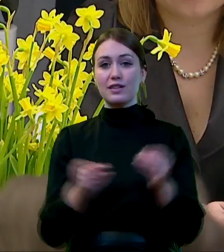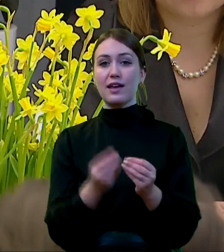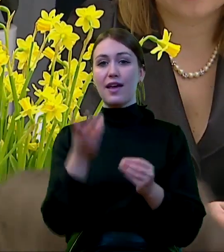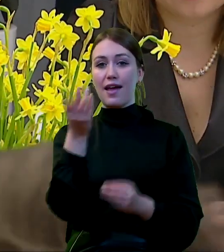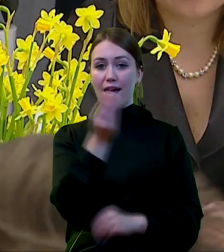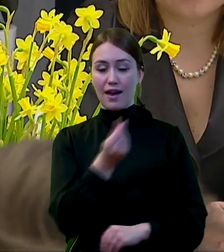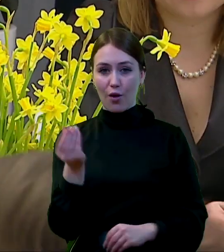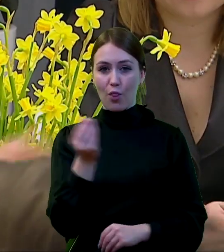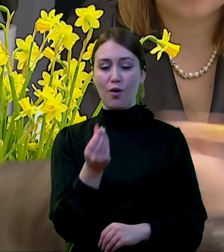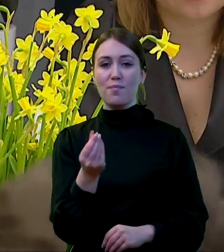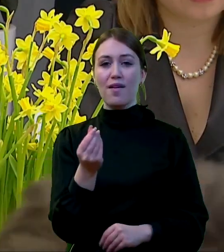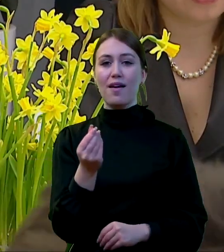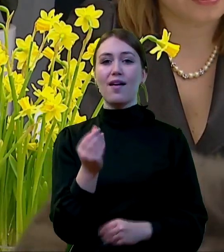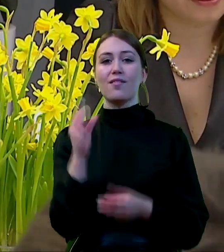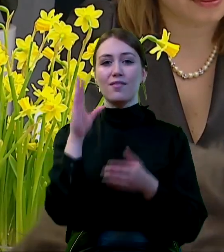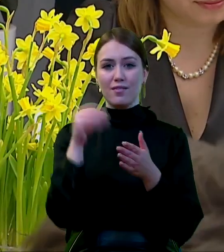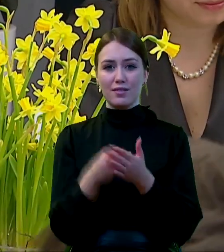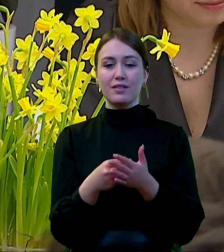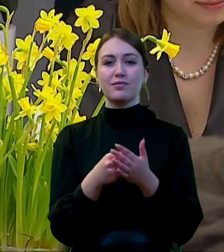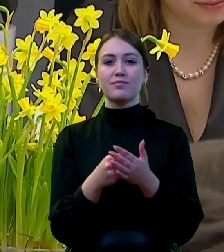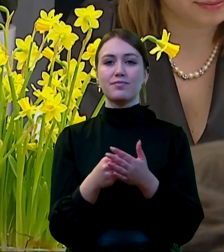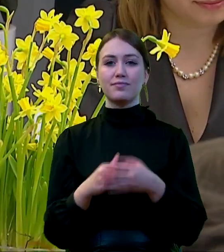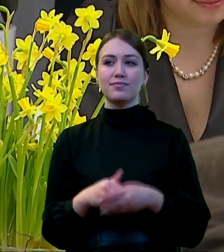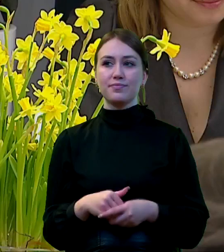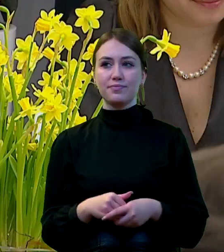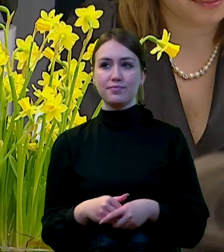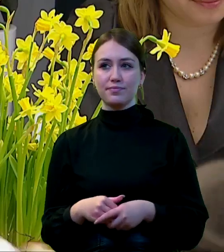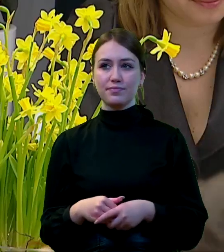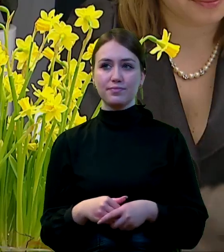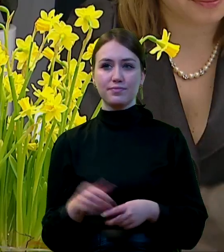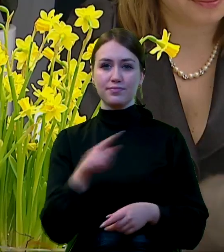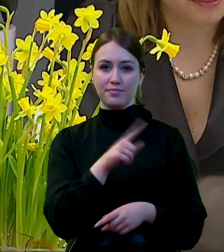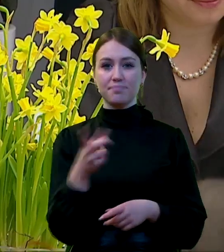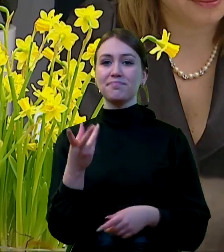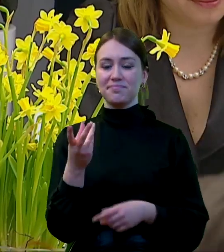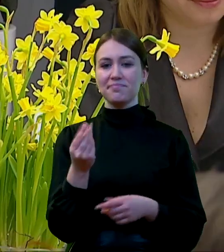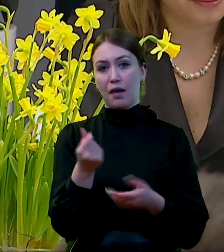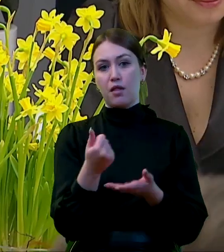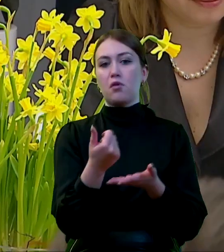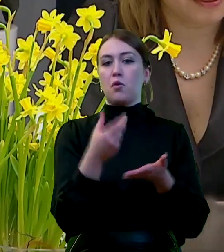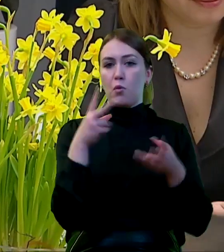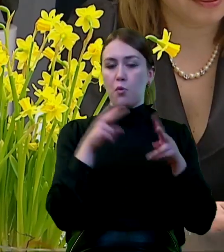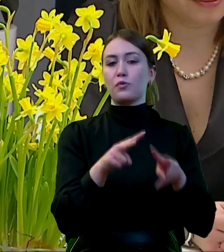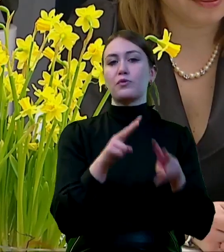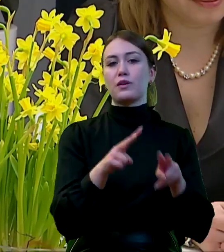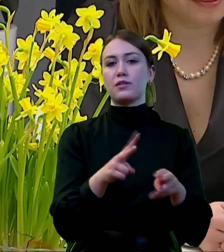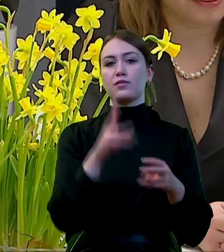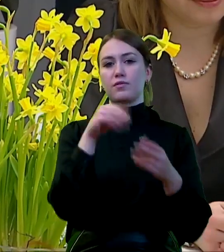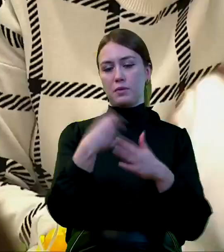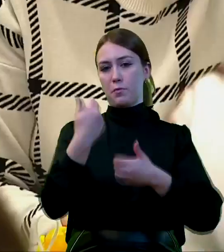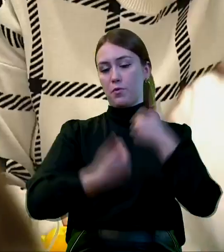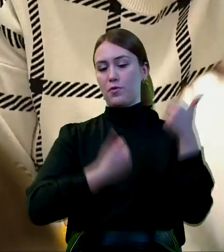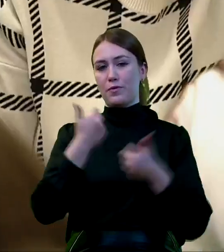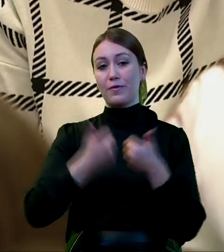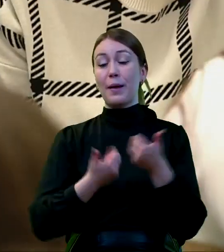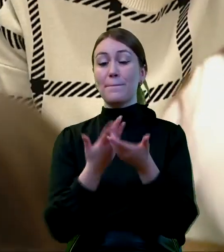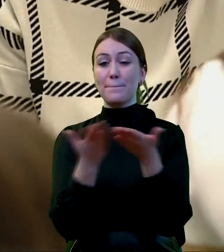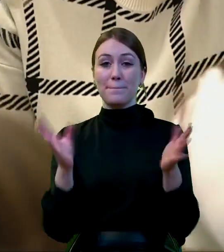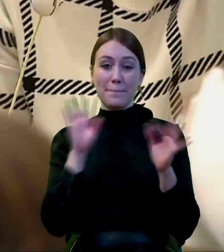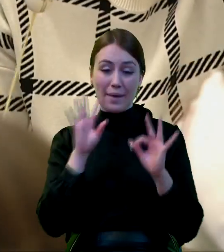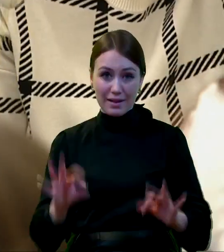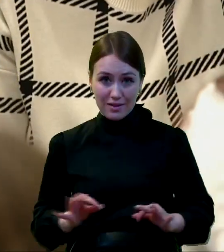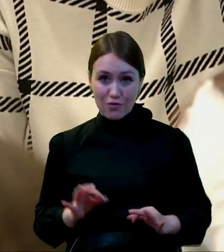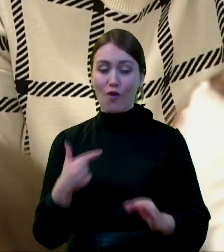ekonomii społecznej do właśnie sięgania po te środki do uczestnictwa w konkursach. Szanowni